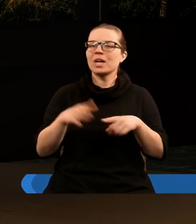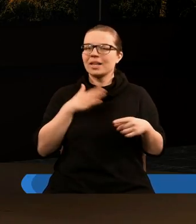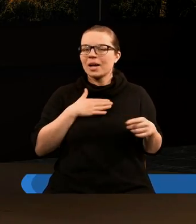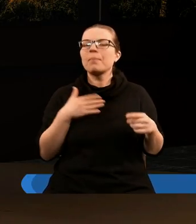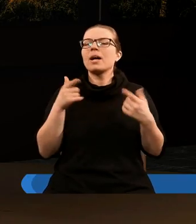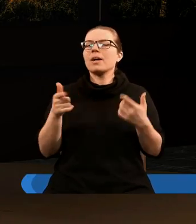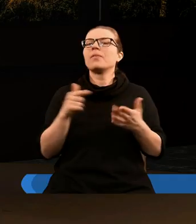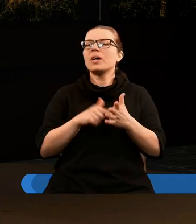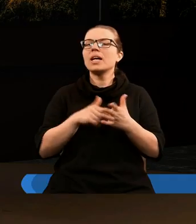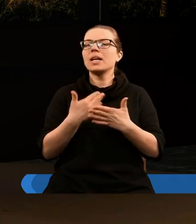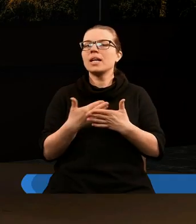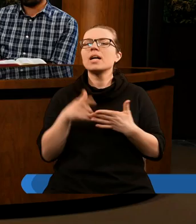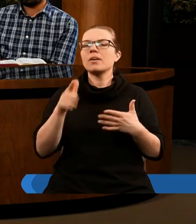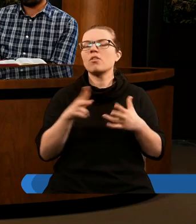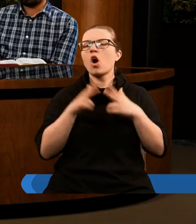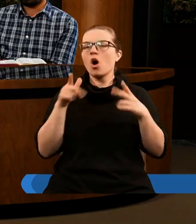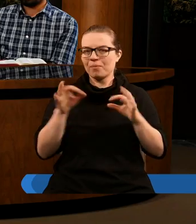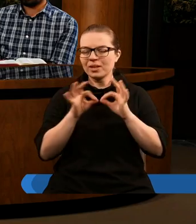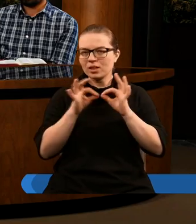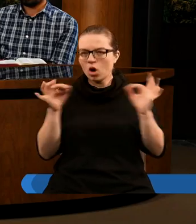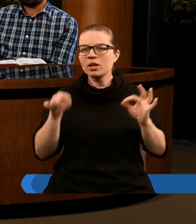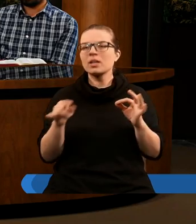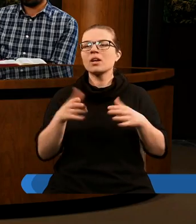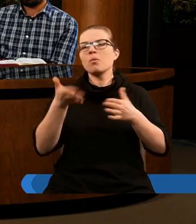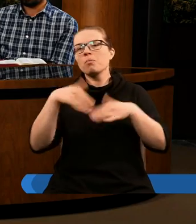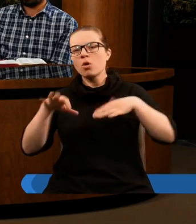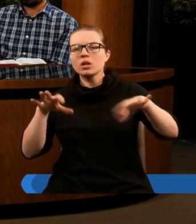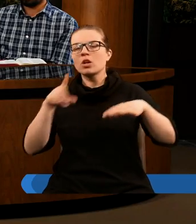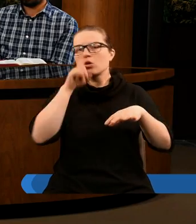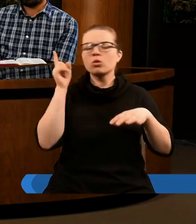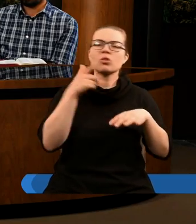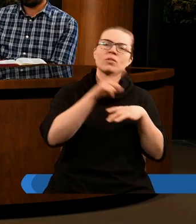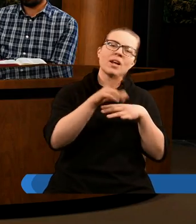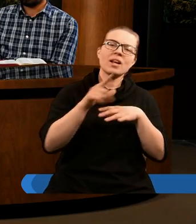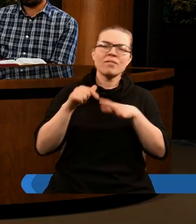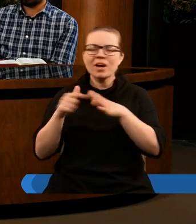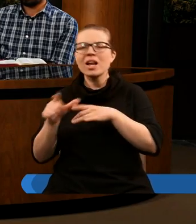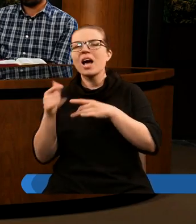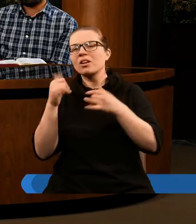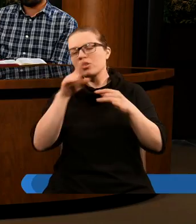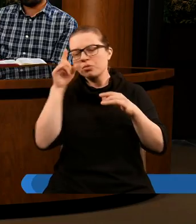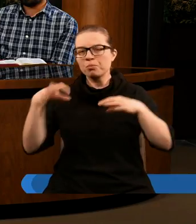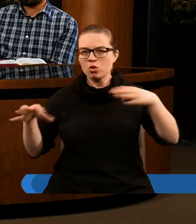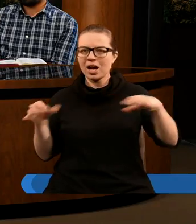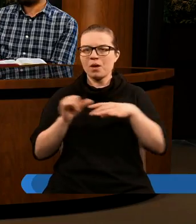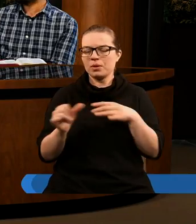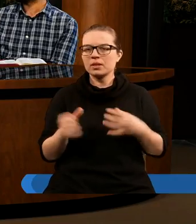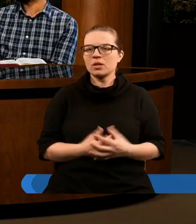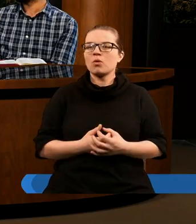są właśnie tak dokładnie określeni, podzieleni właśnie na te grupy, czyli 12 razy 12, do tego jeszcze pomnożone przez tysiąc.